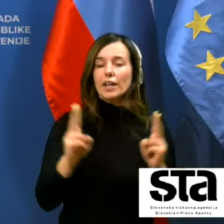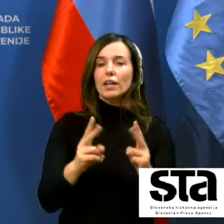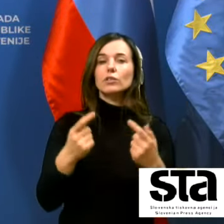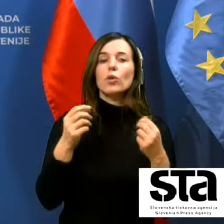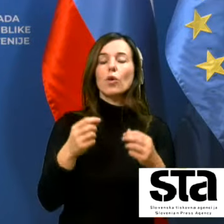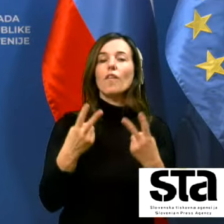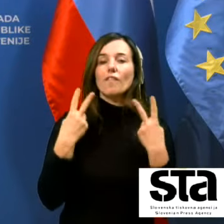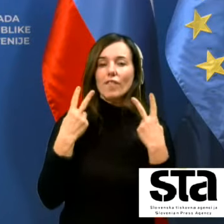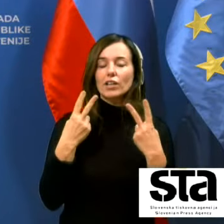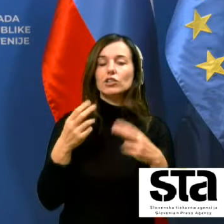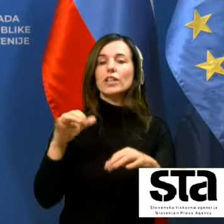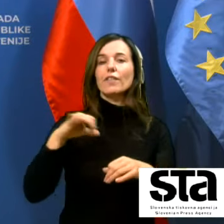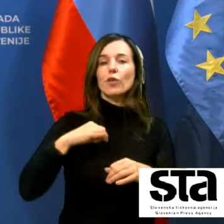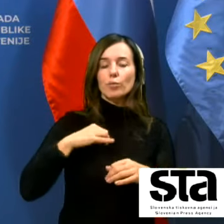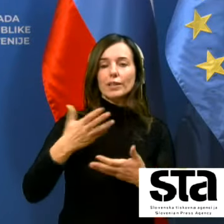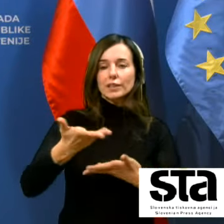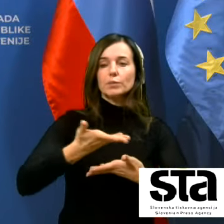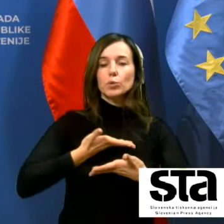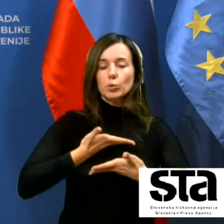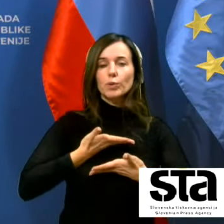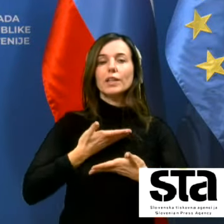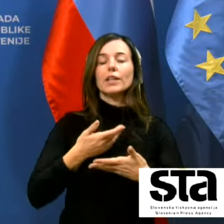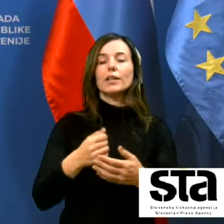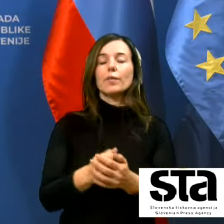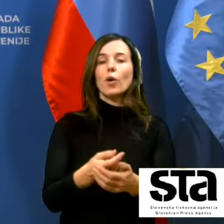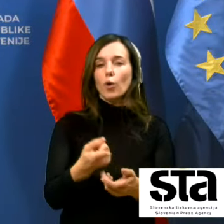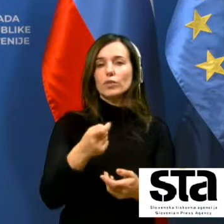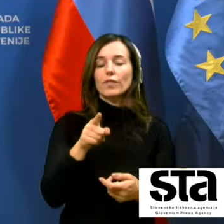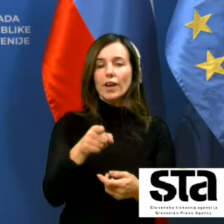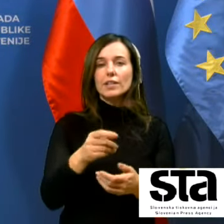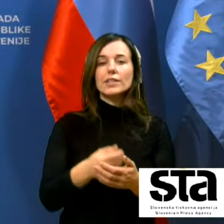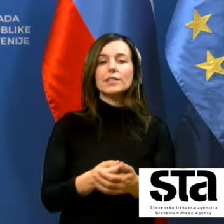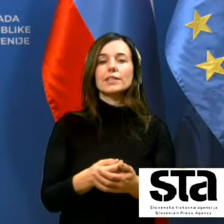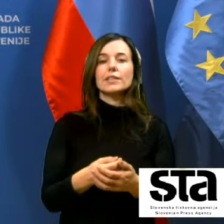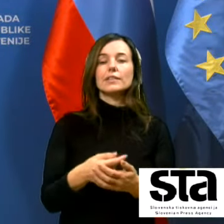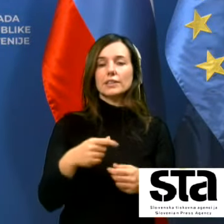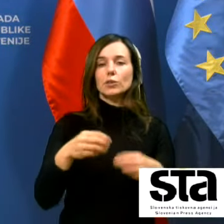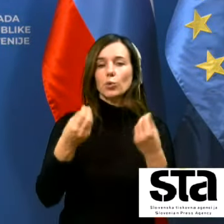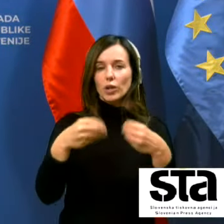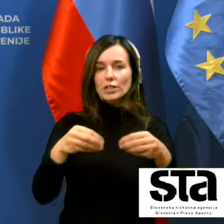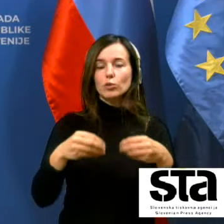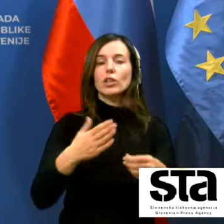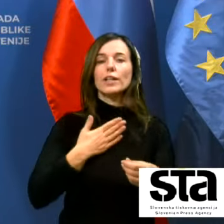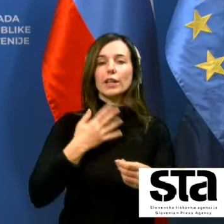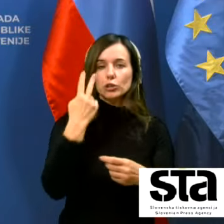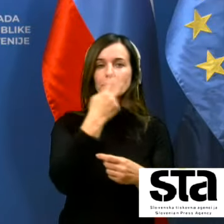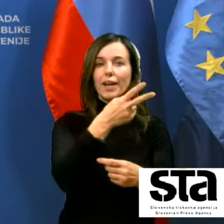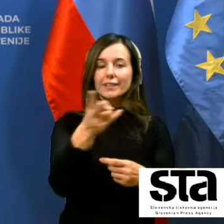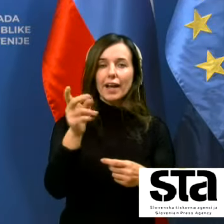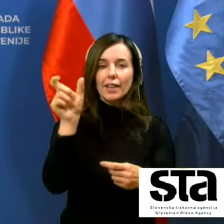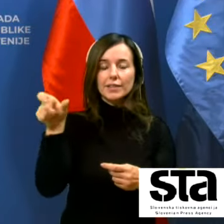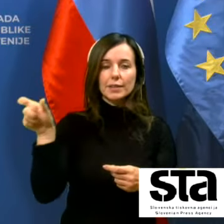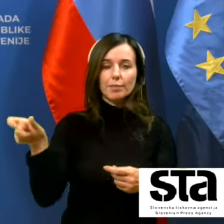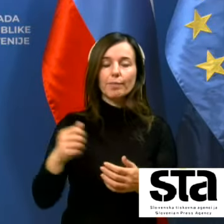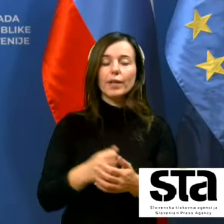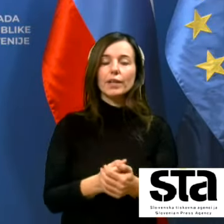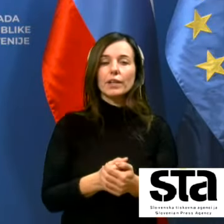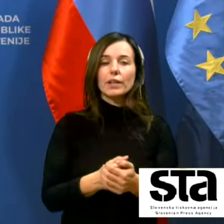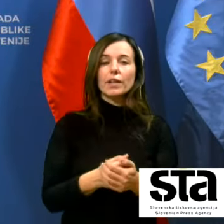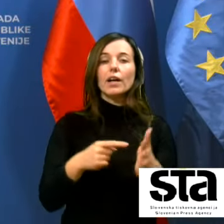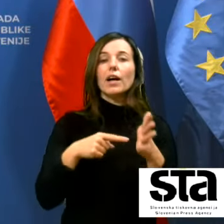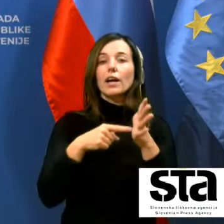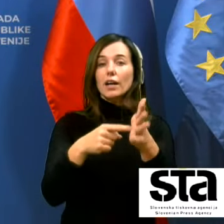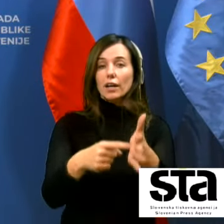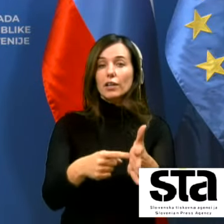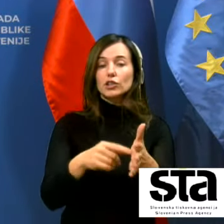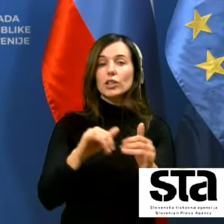pomembne informacije ki ste jih delili z našimi gledalckami in gledalci in kaže